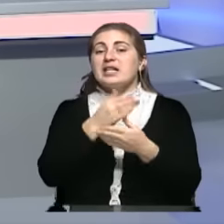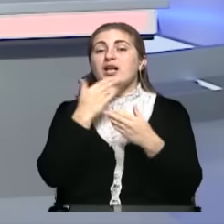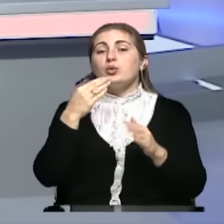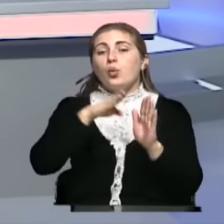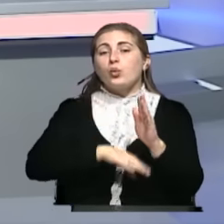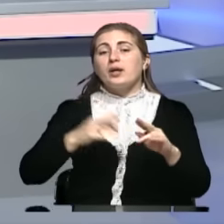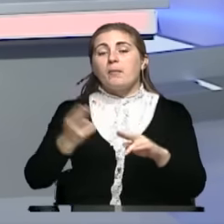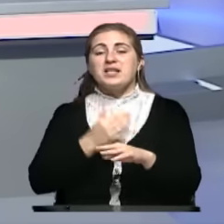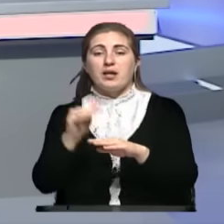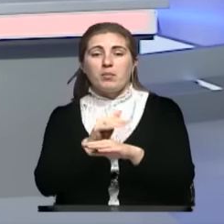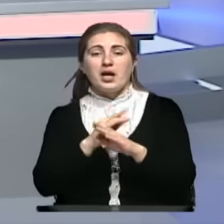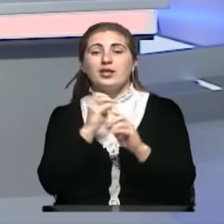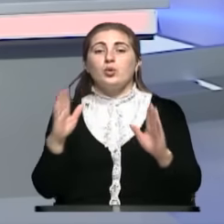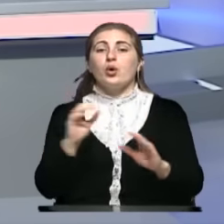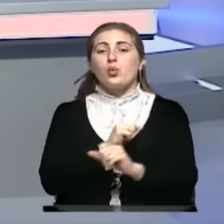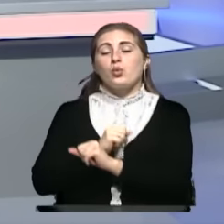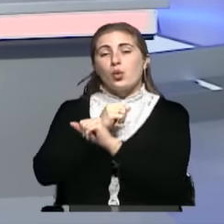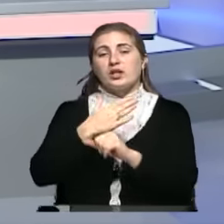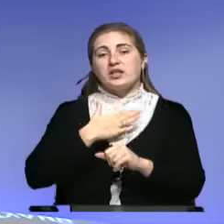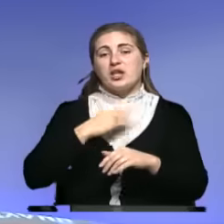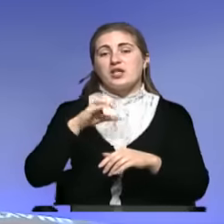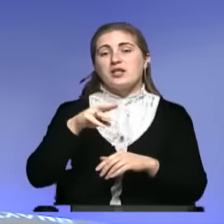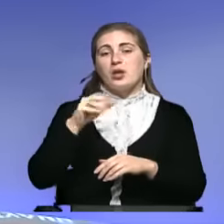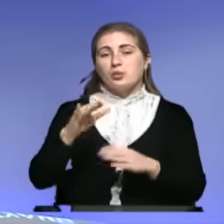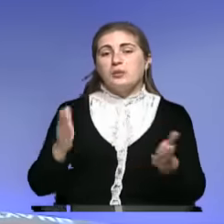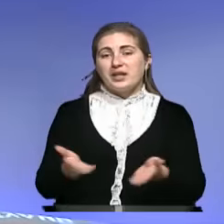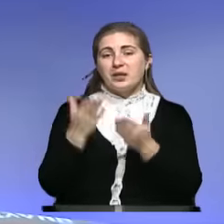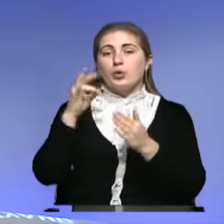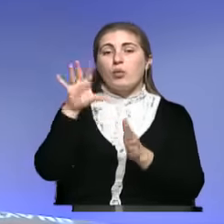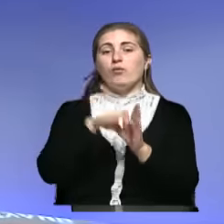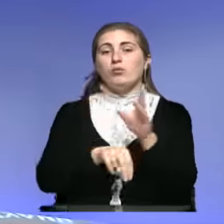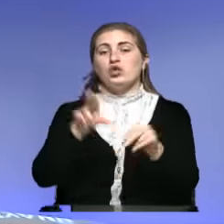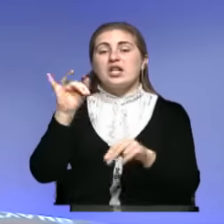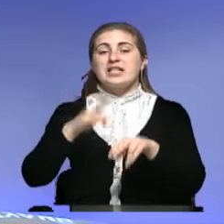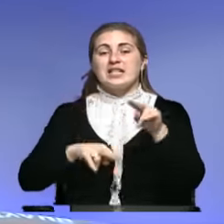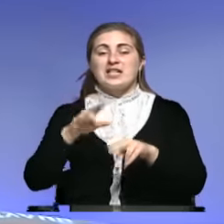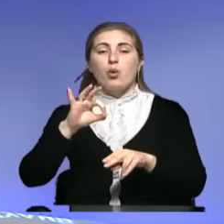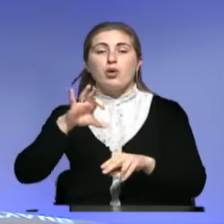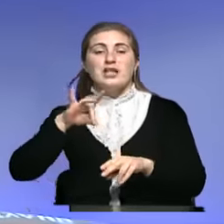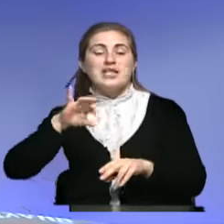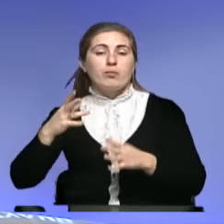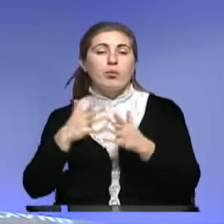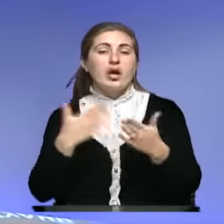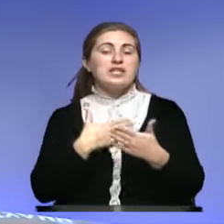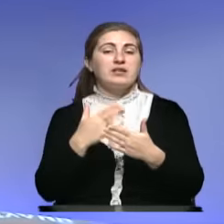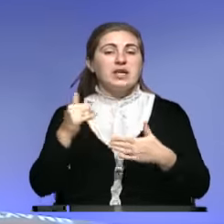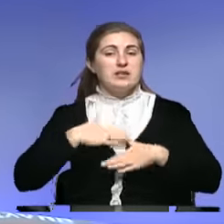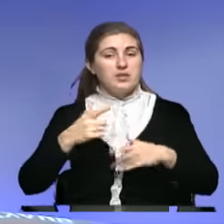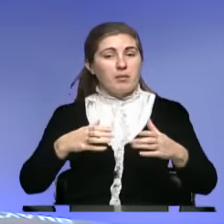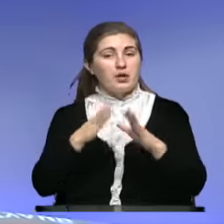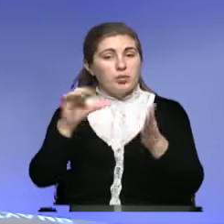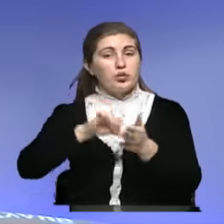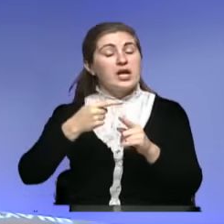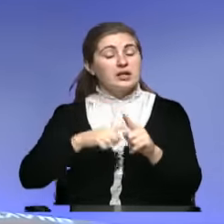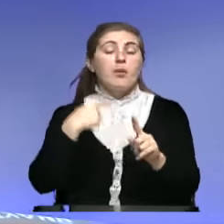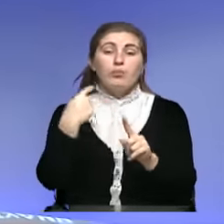не только курорты свои, наш статус крымских курортов поднимем, но в том числе и строительные отрасли более активно, именно крымские компании будут участвовать, это